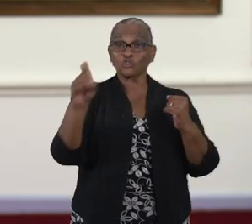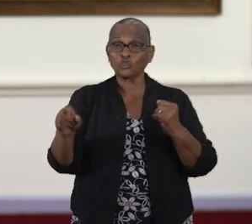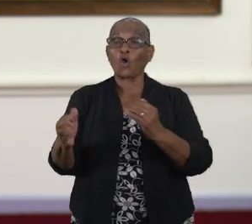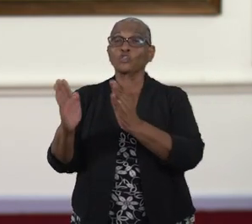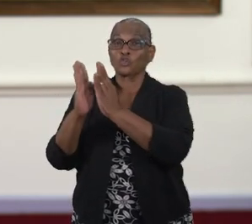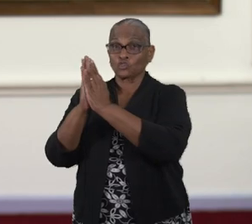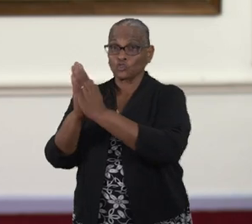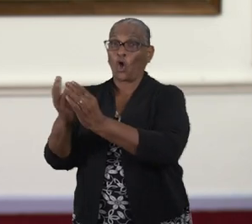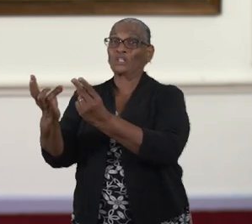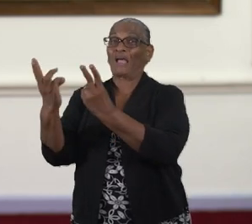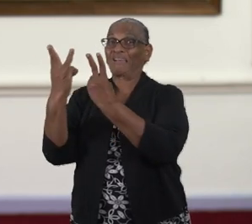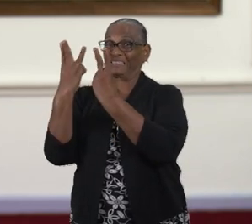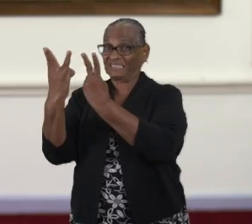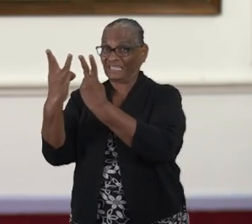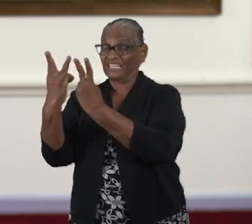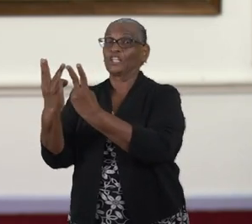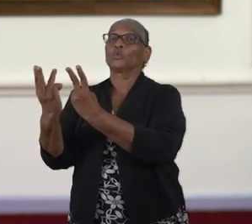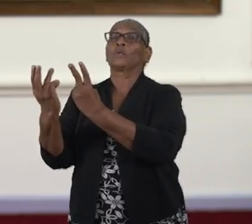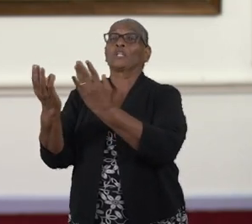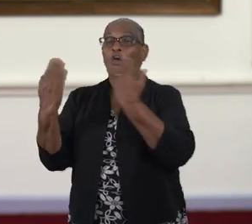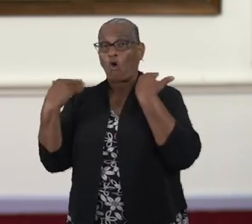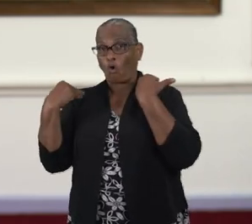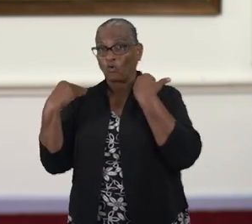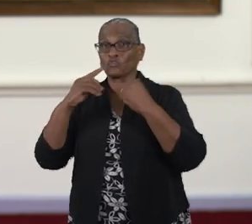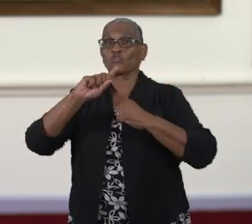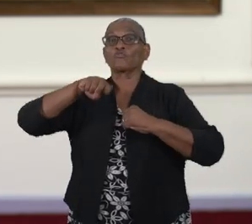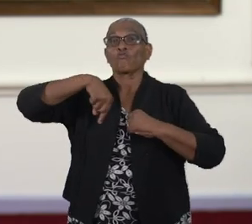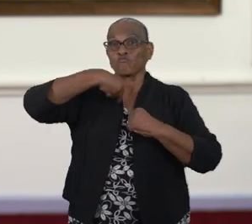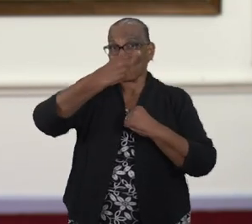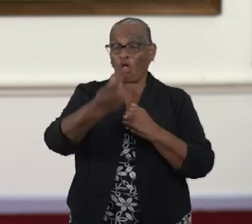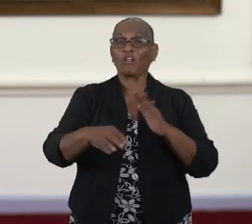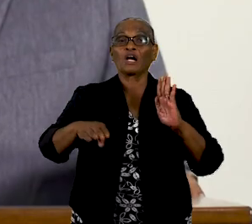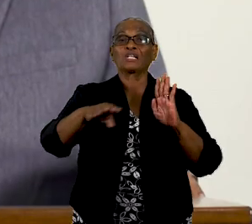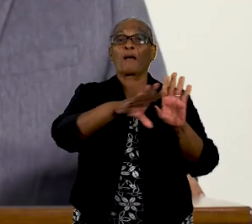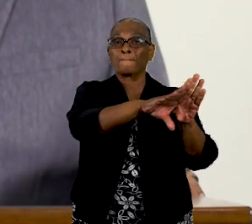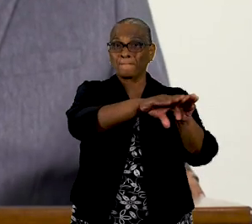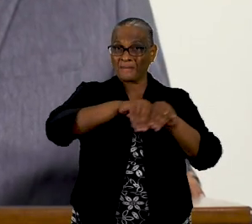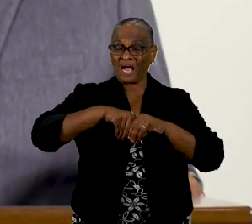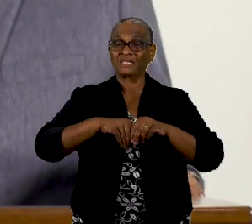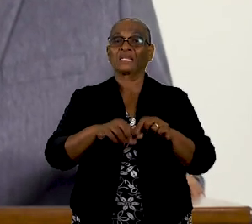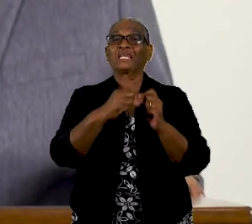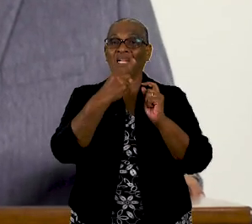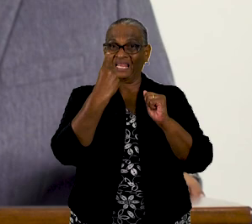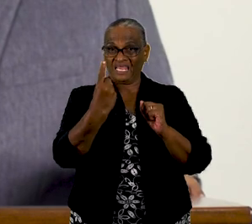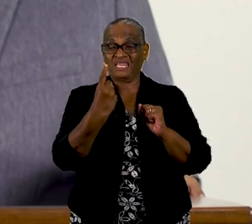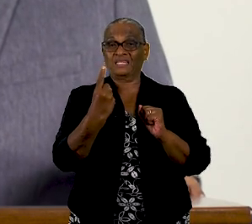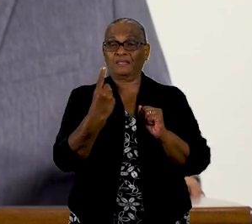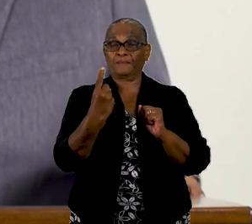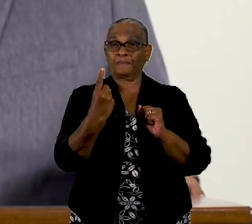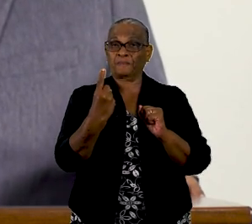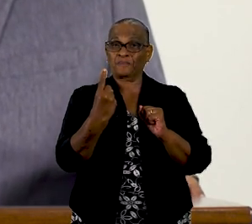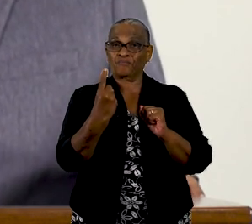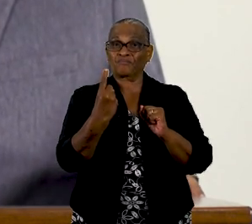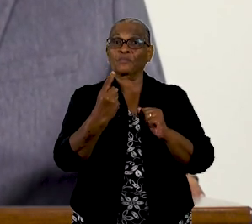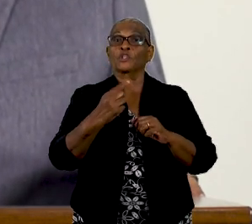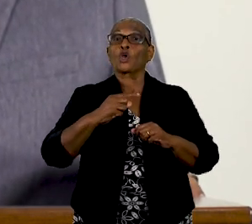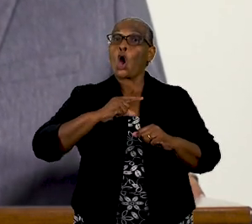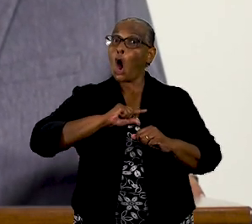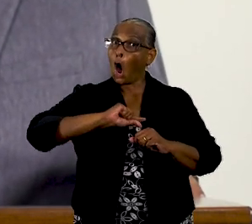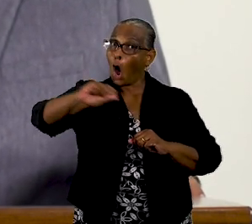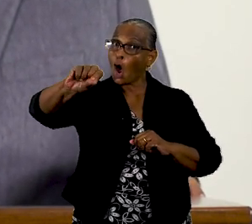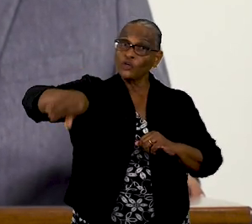23 augustus, gelden de volgende maatregelen. Maatregel 1. Het